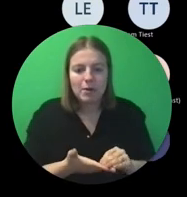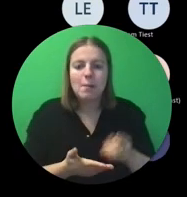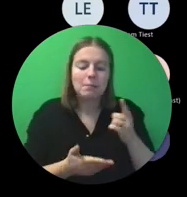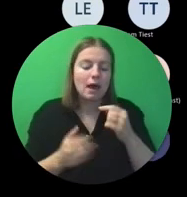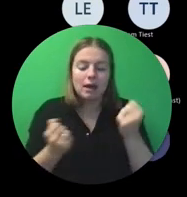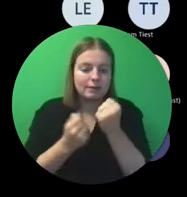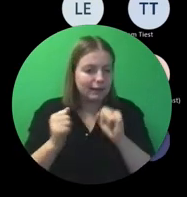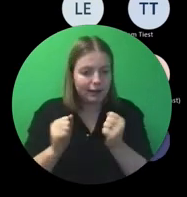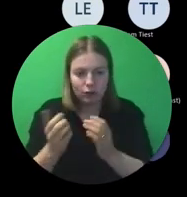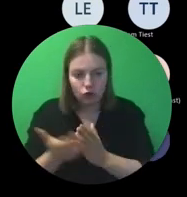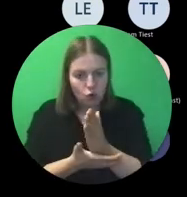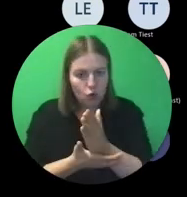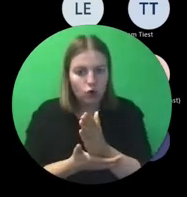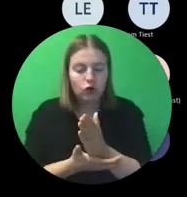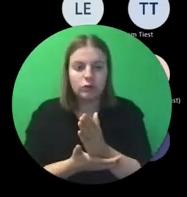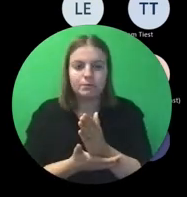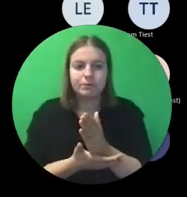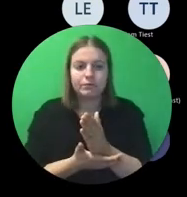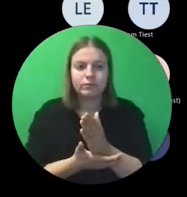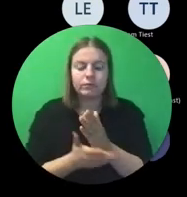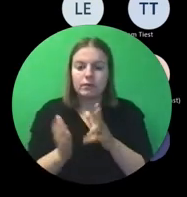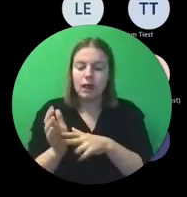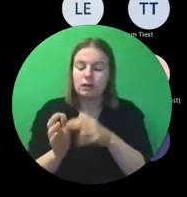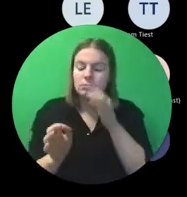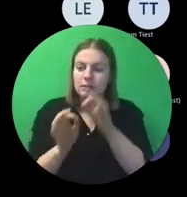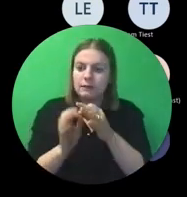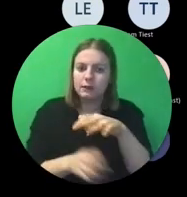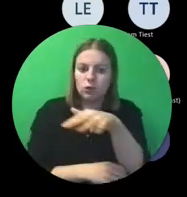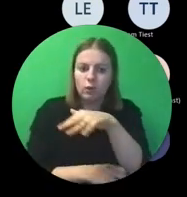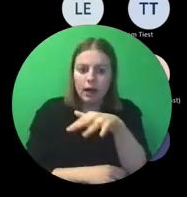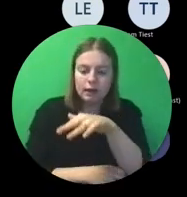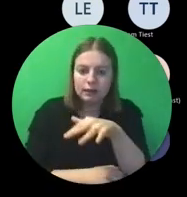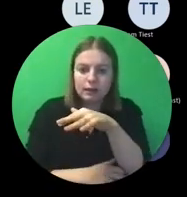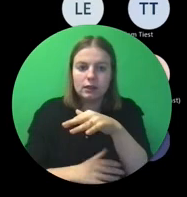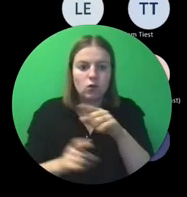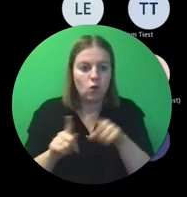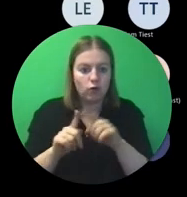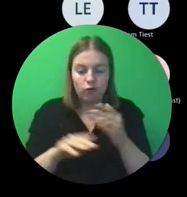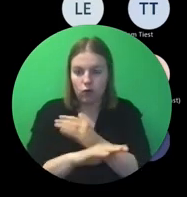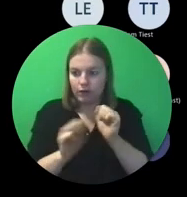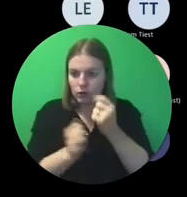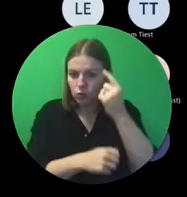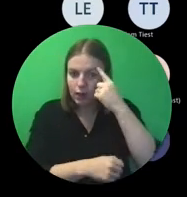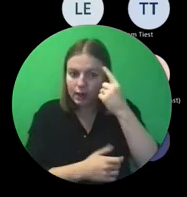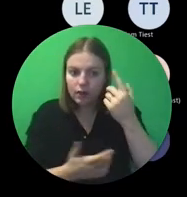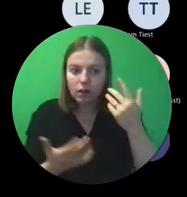activiteit is niet kunnen doorgaan, dat waren heel bijzondere omstandigheden, was ook niet te voorzien.